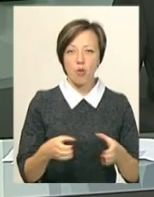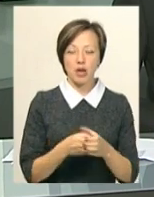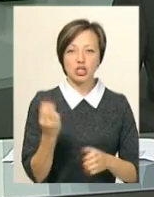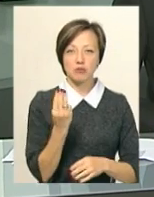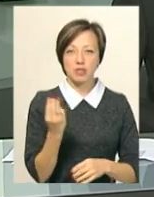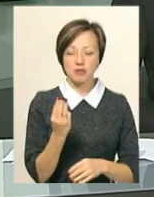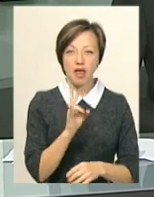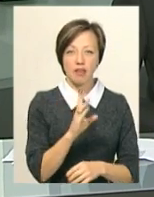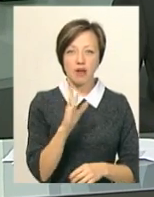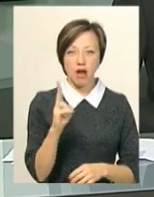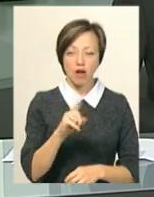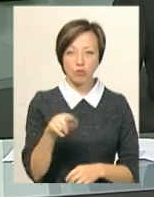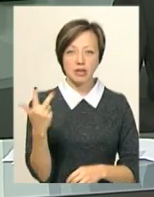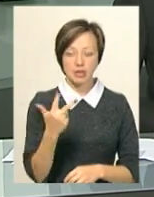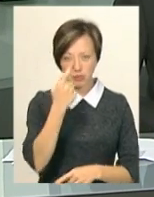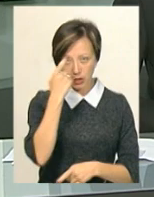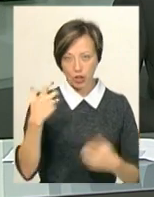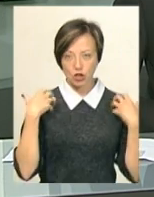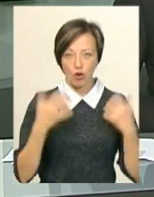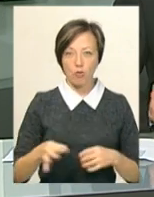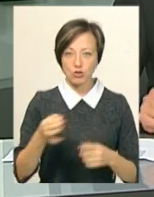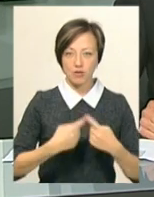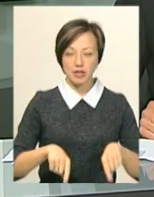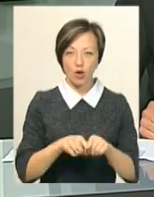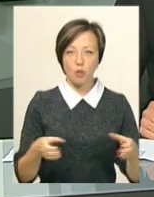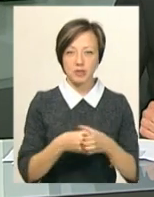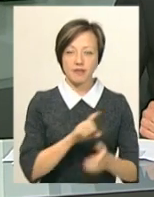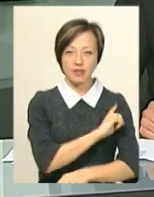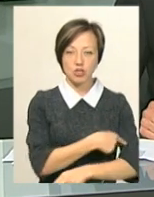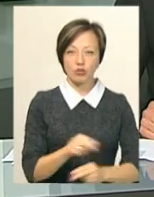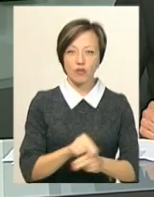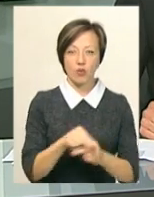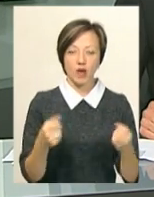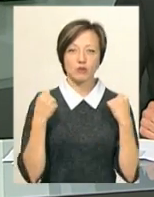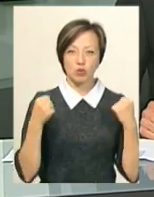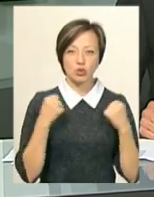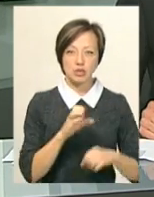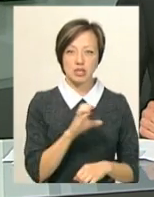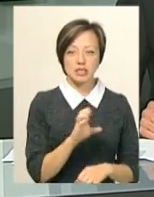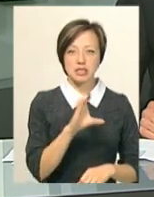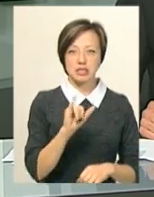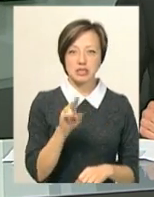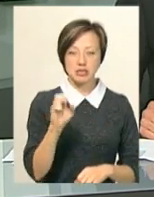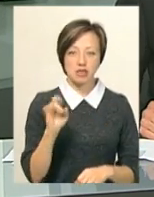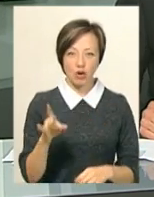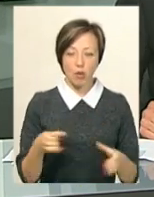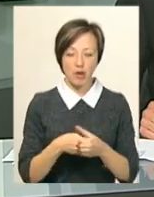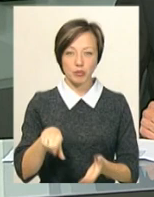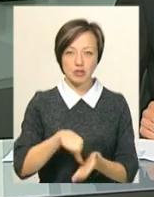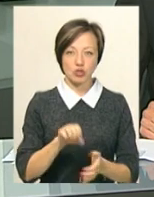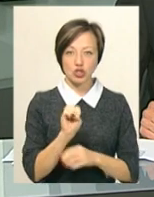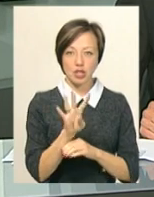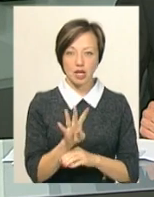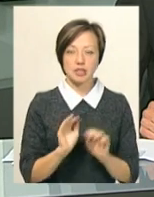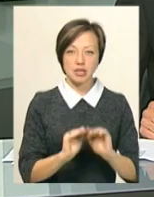номер 3. Про це повідомив начальник обласного відділення комітету з фізичного виховання та спорту Сергій Сніцер. Команду представляли